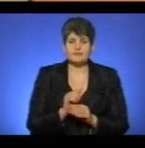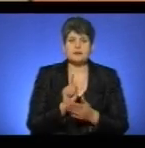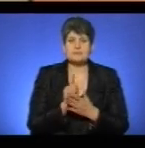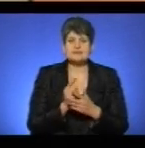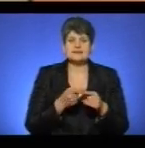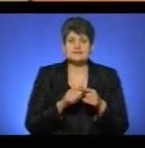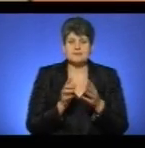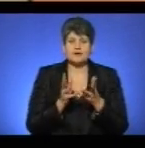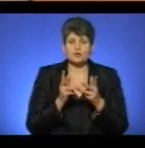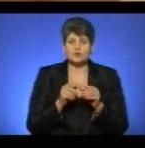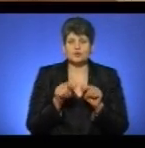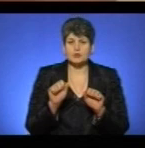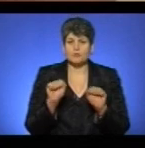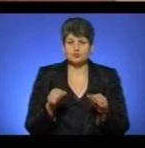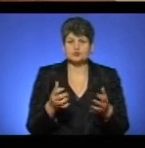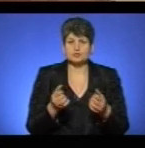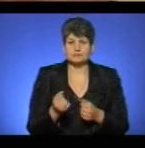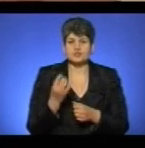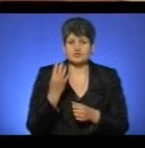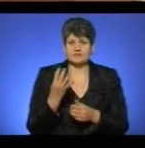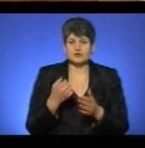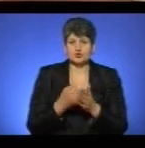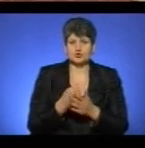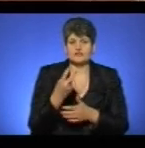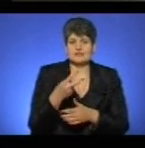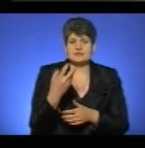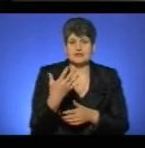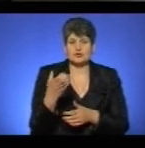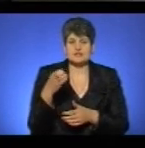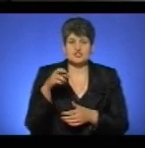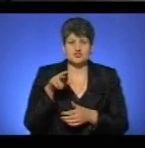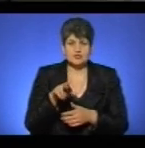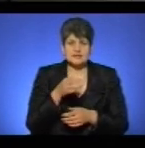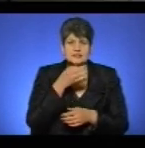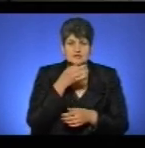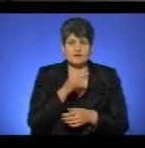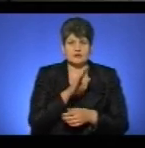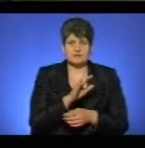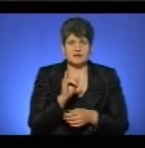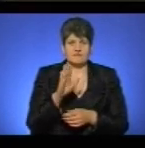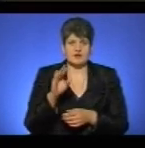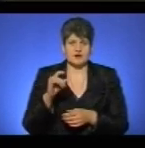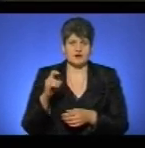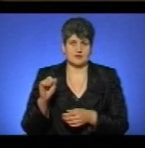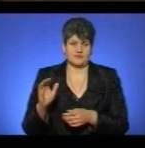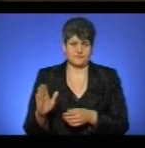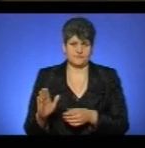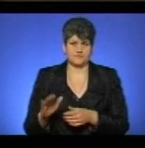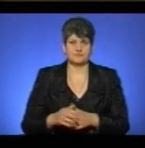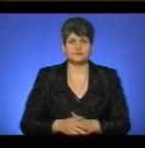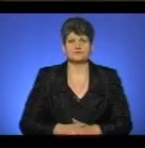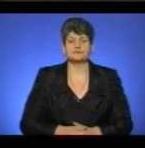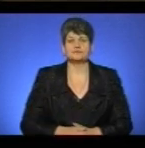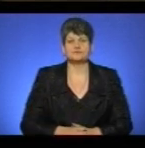перерахунками люди можуть отримати з 4 до 25 січня, зазначив Володимир Івахов. Марія Котенко,